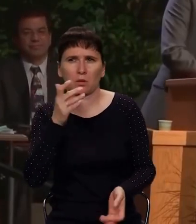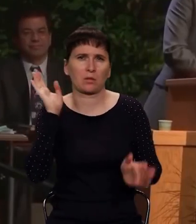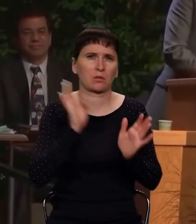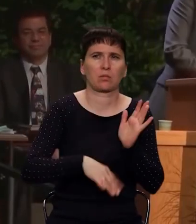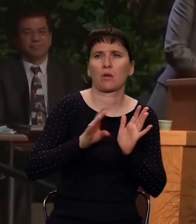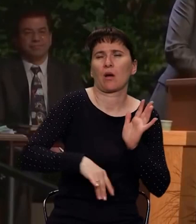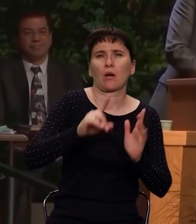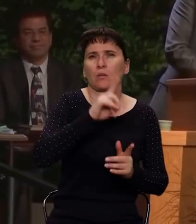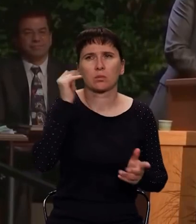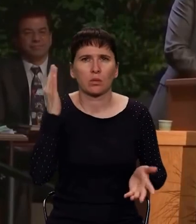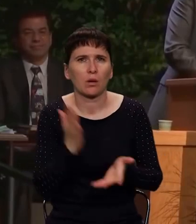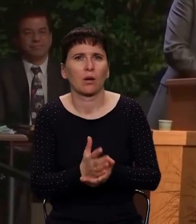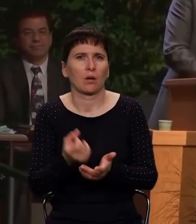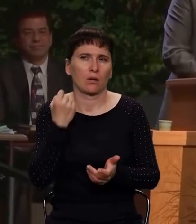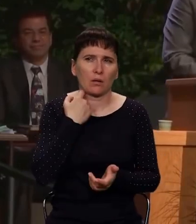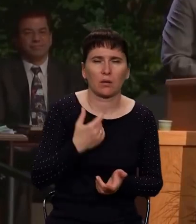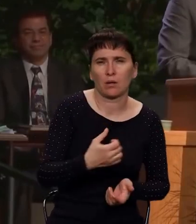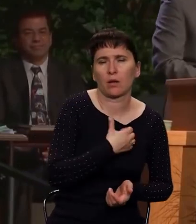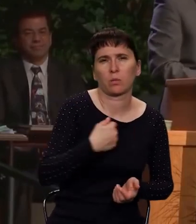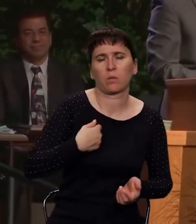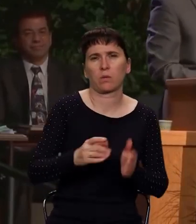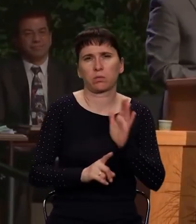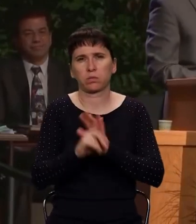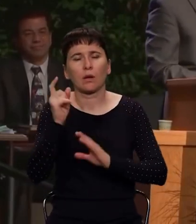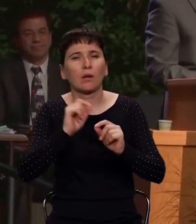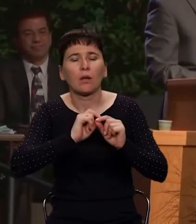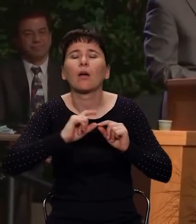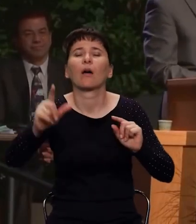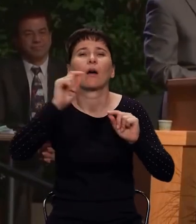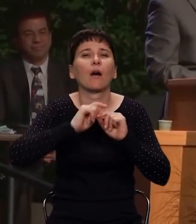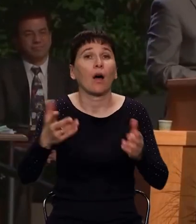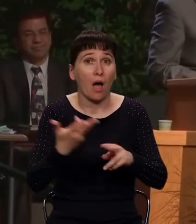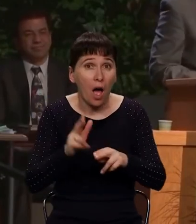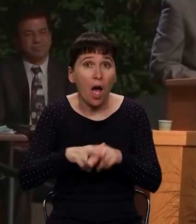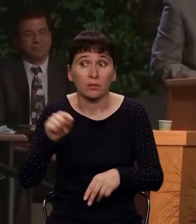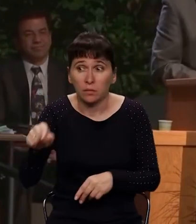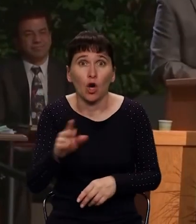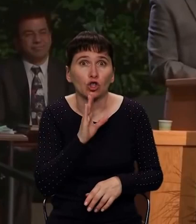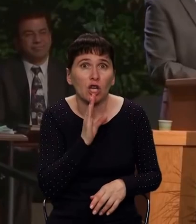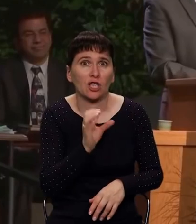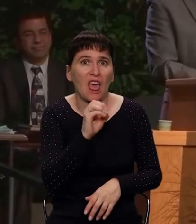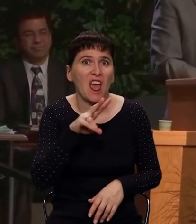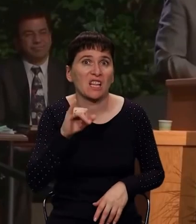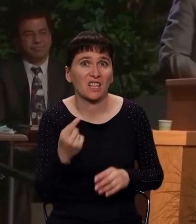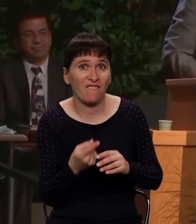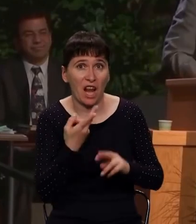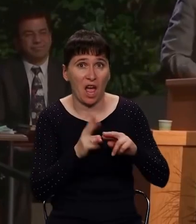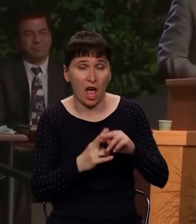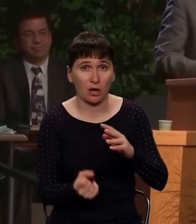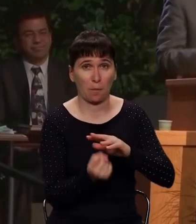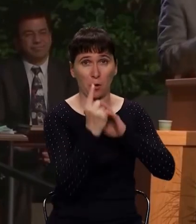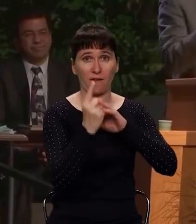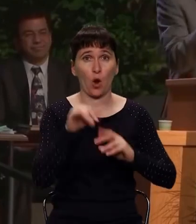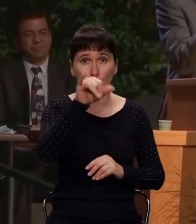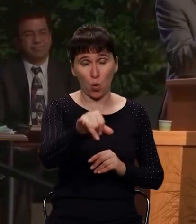в заблуждение Божий народ. И Бог говорит епископу, пастыре этой церкви, я имею немногое против тебя.